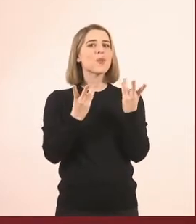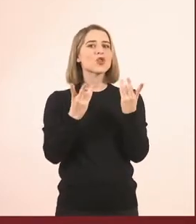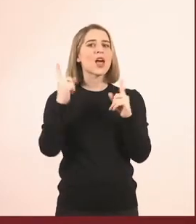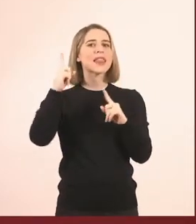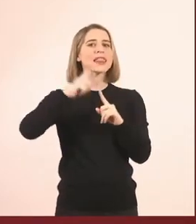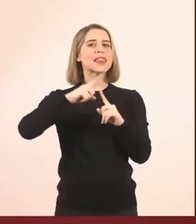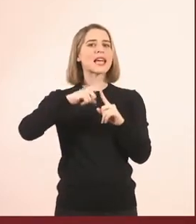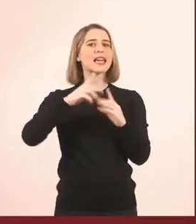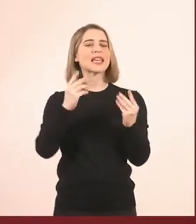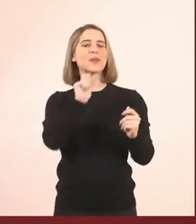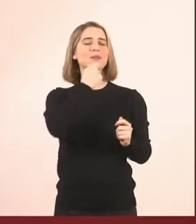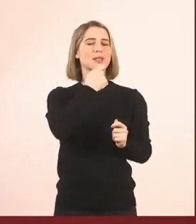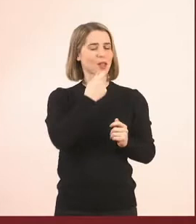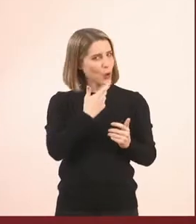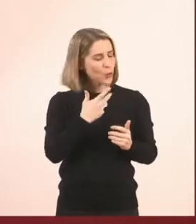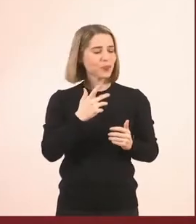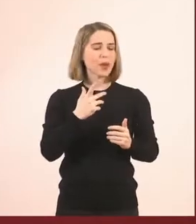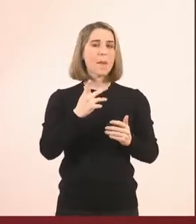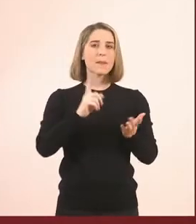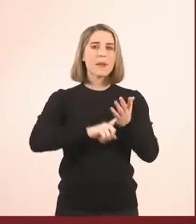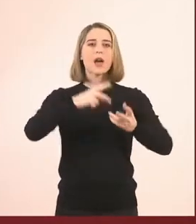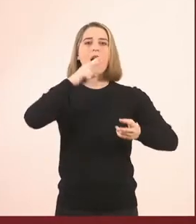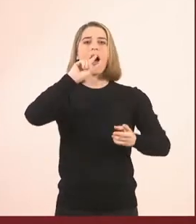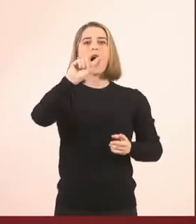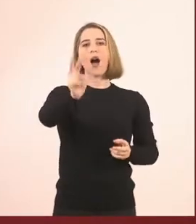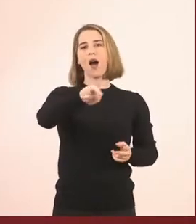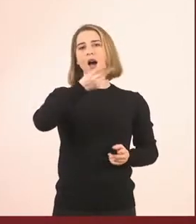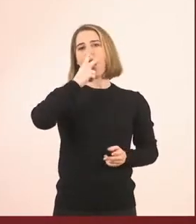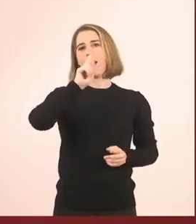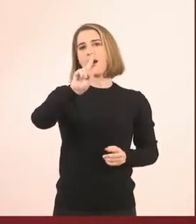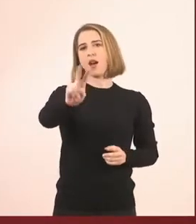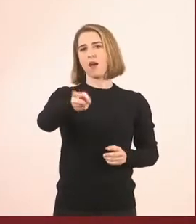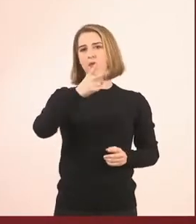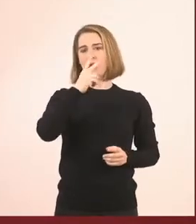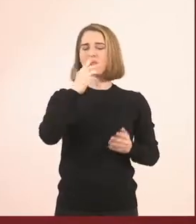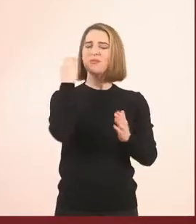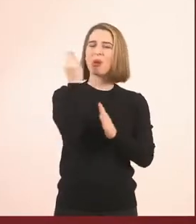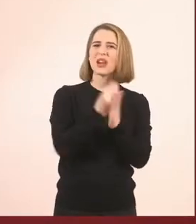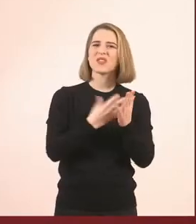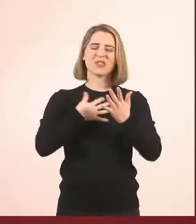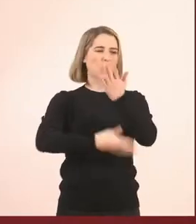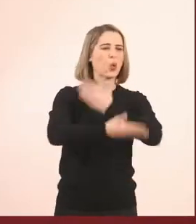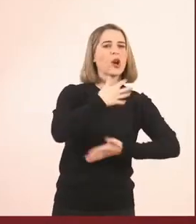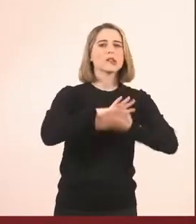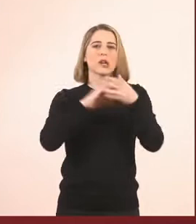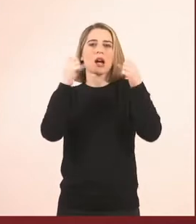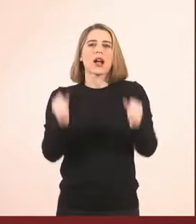παιδάκια, και όλοι μας, επειδή κουραζόμαστε, τρέχουμε, καθόμαστε πολλές ώρες στον υπολογιστή κτλ, δεν έχουμε σωστή αναπνοή. Έτσι,